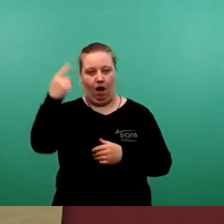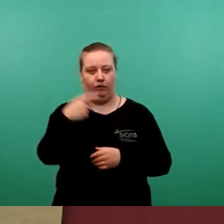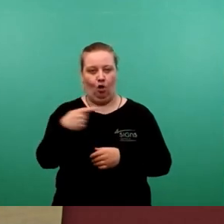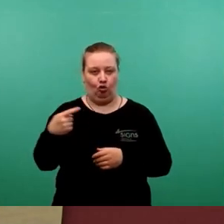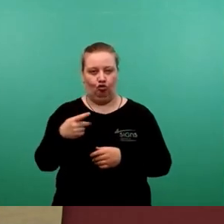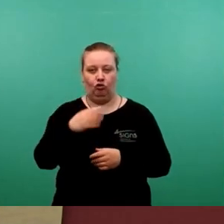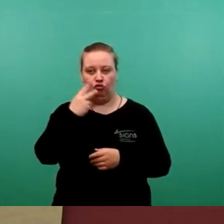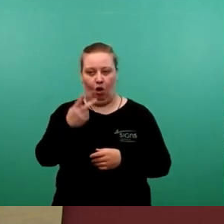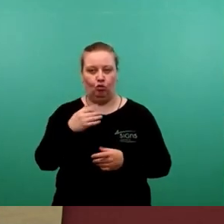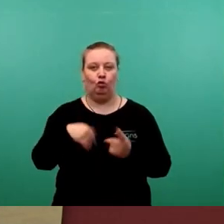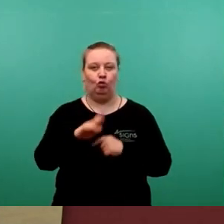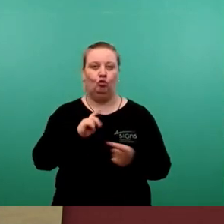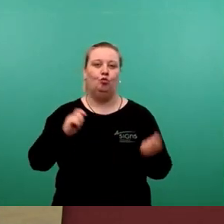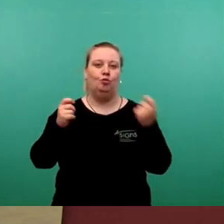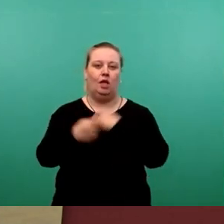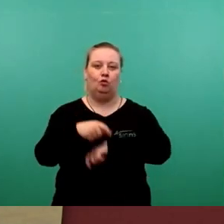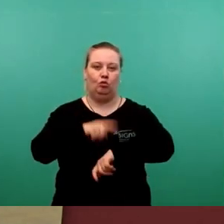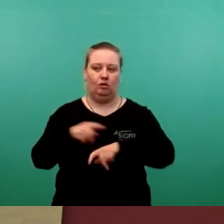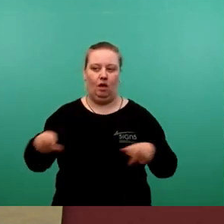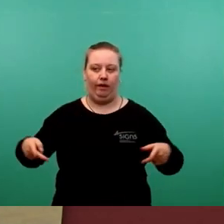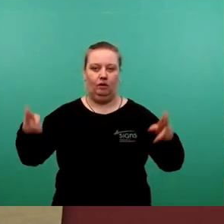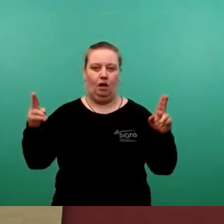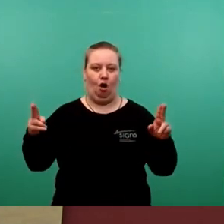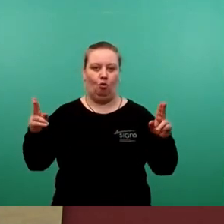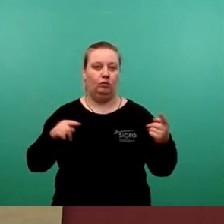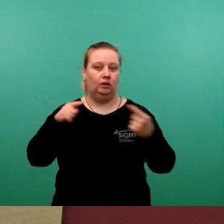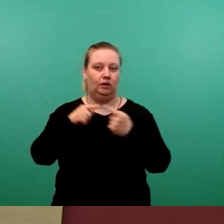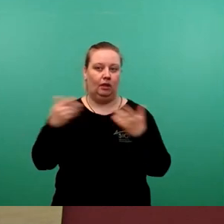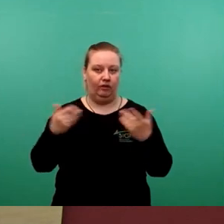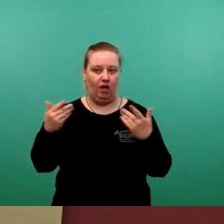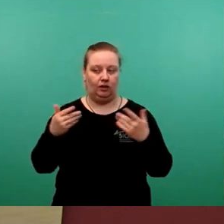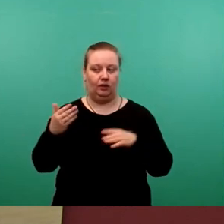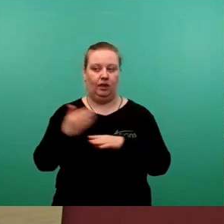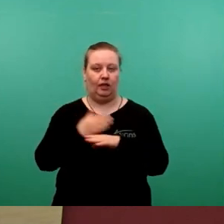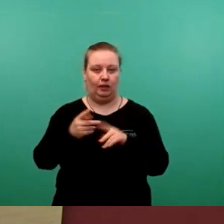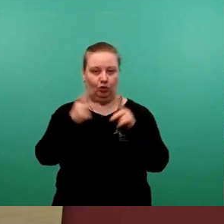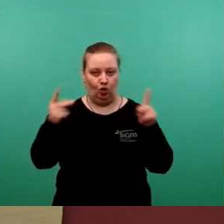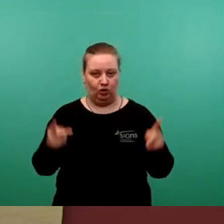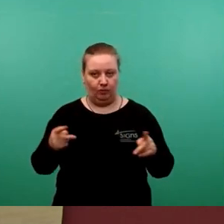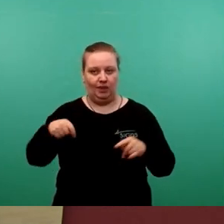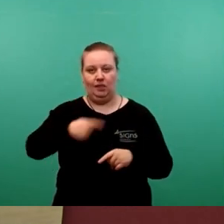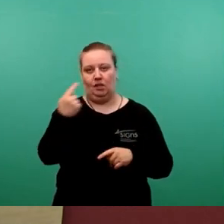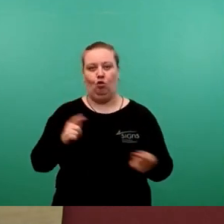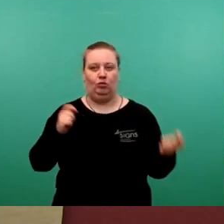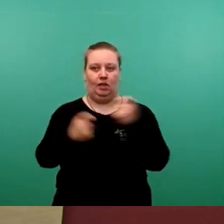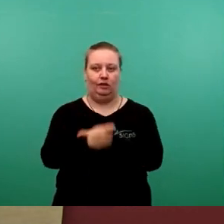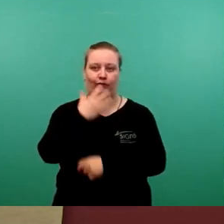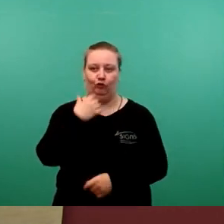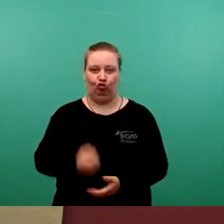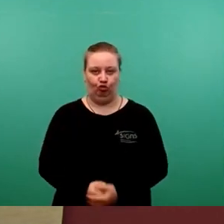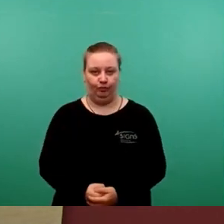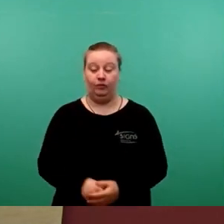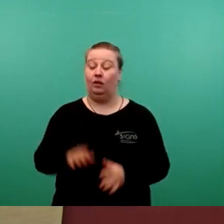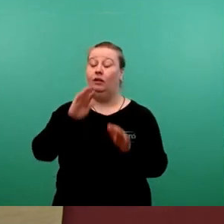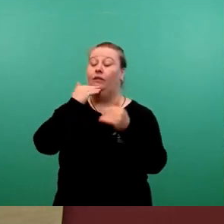Umsetzungszeitraum befindet sich derzeit in der Abstimmung. Ziel ist es, das Interimskonzept noch dieses Jahr umzusetzen. Vielen